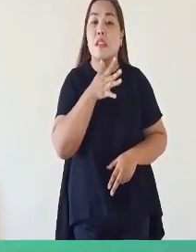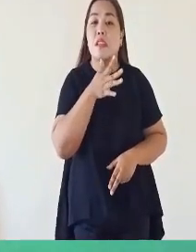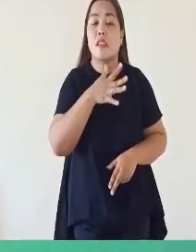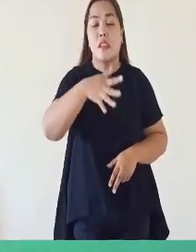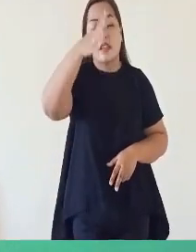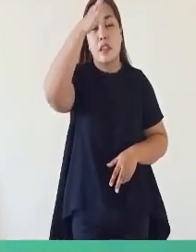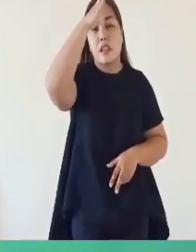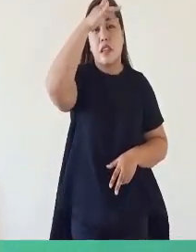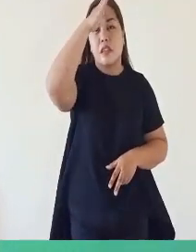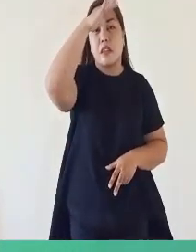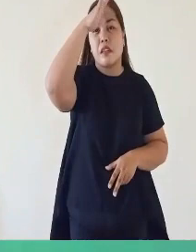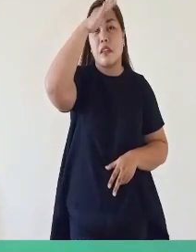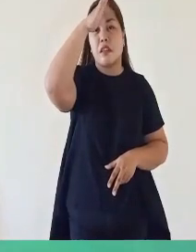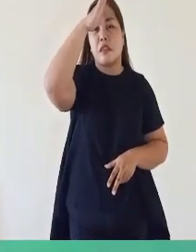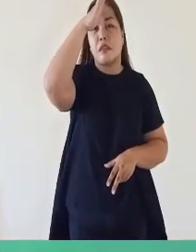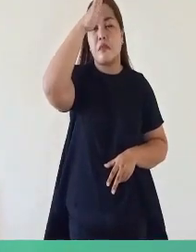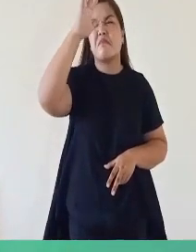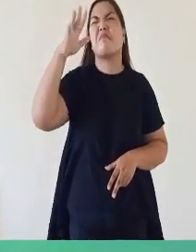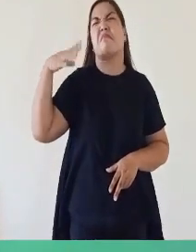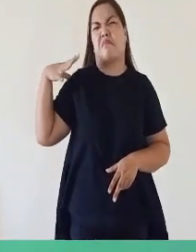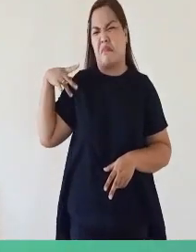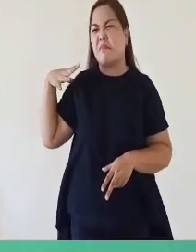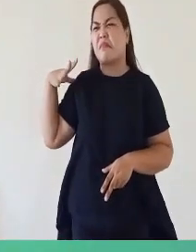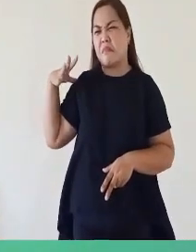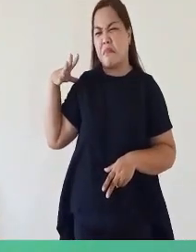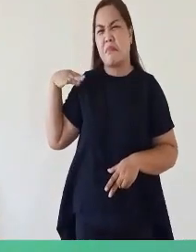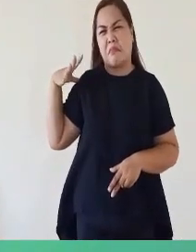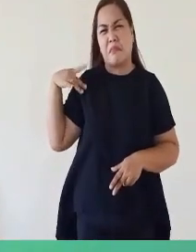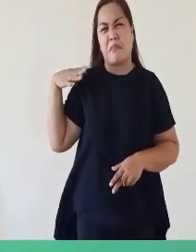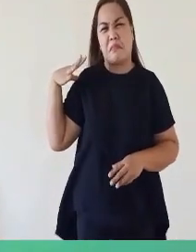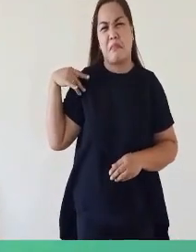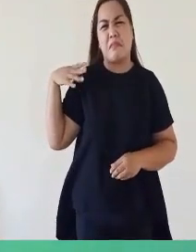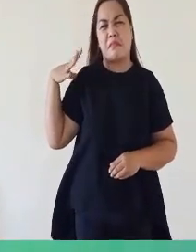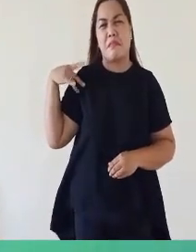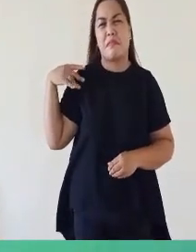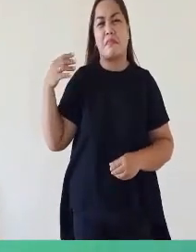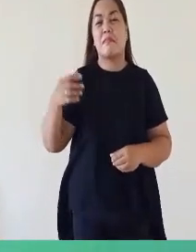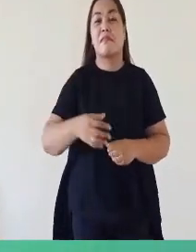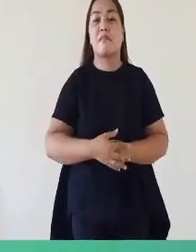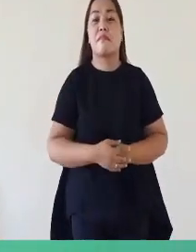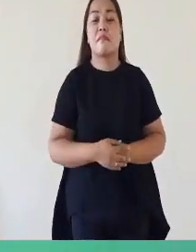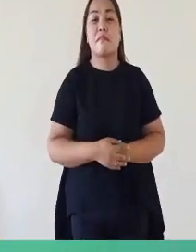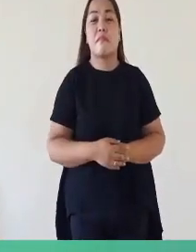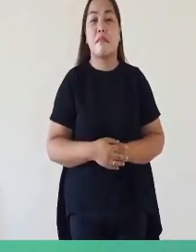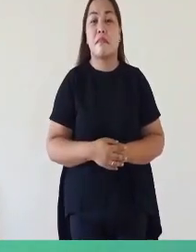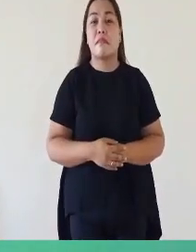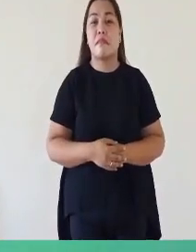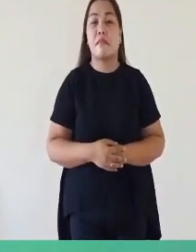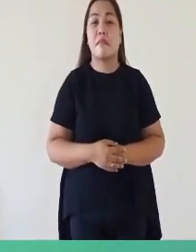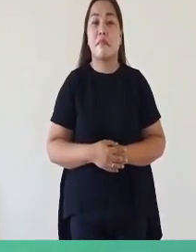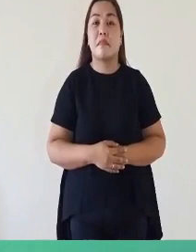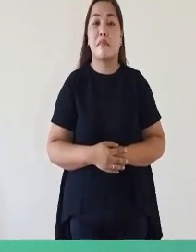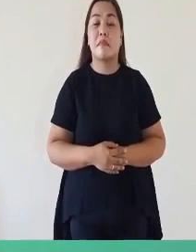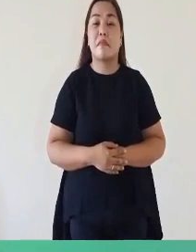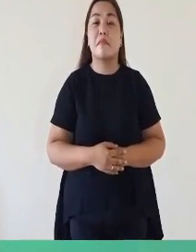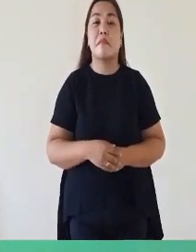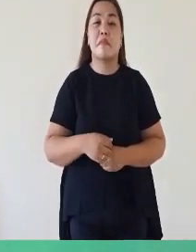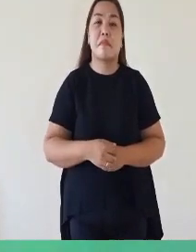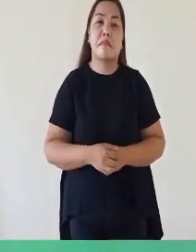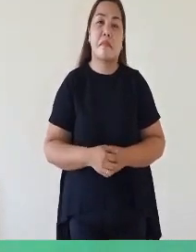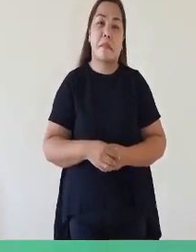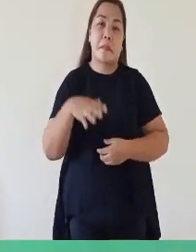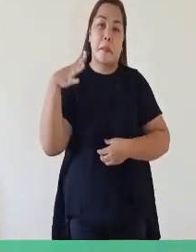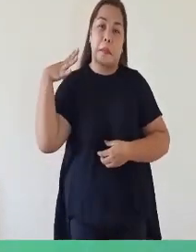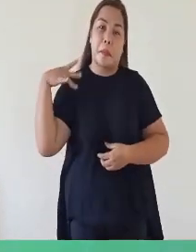At ama Nang Mamaya na Sa bawat Mamaya